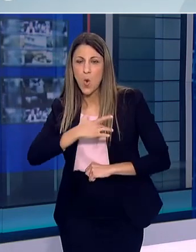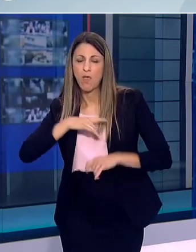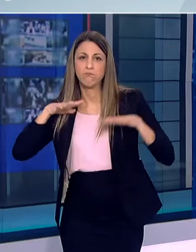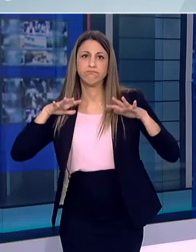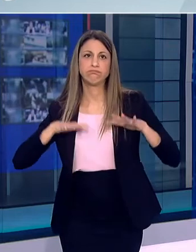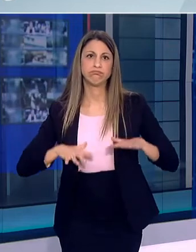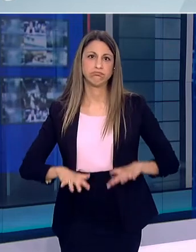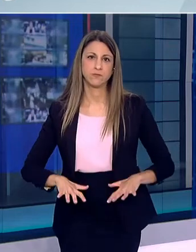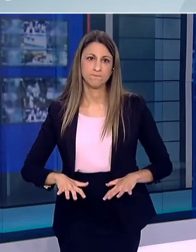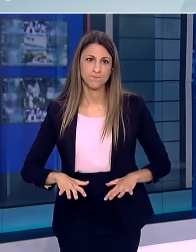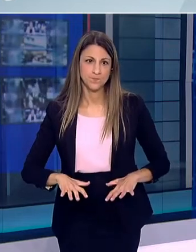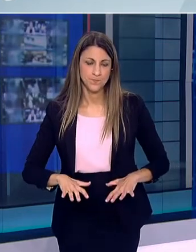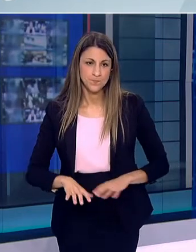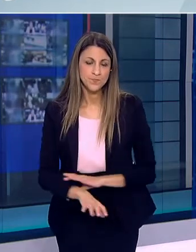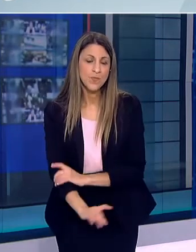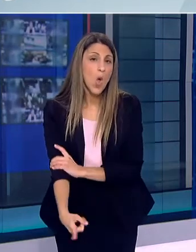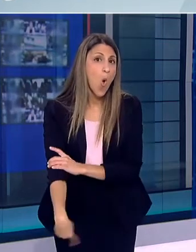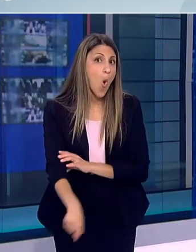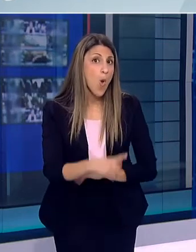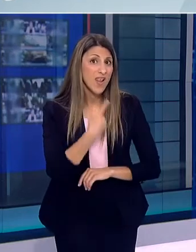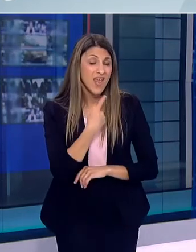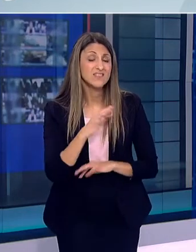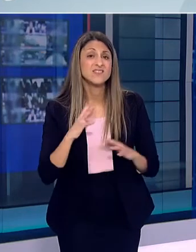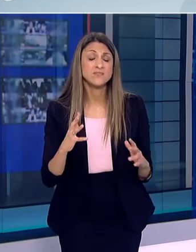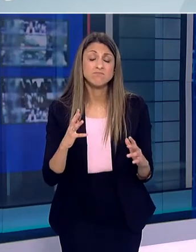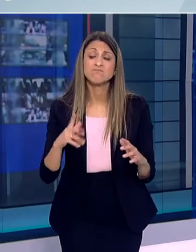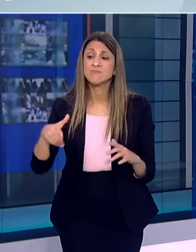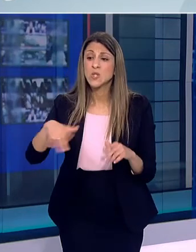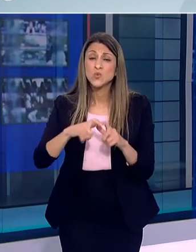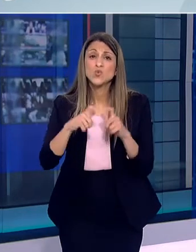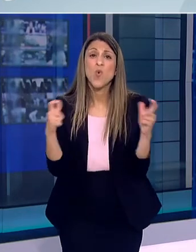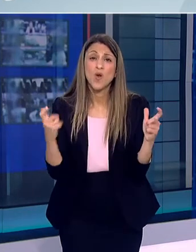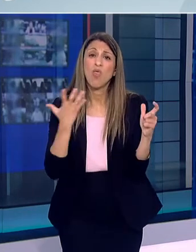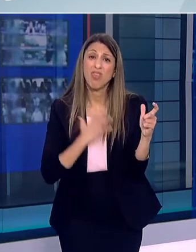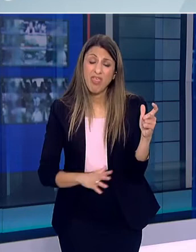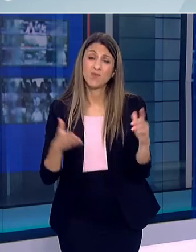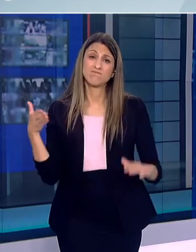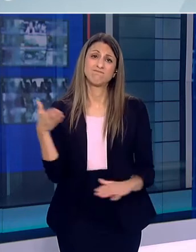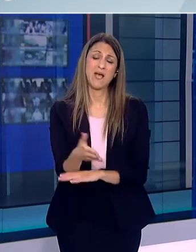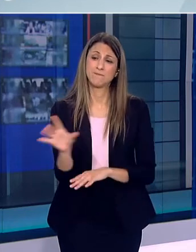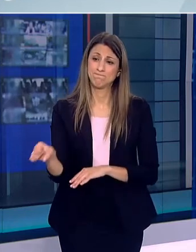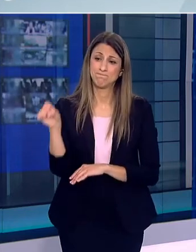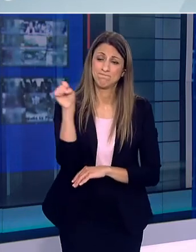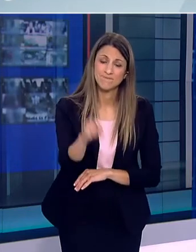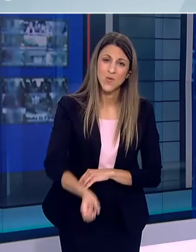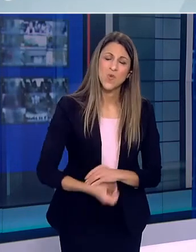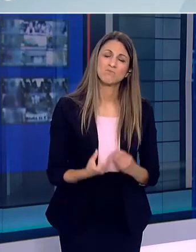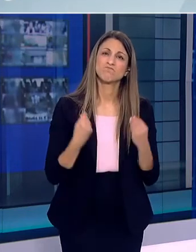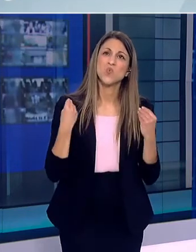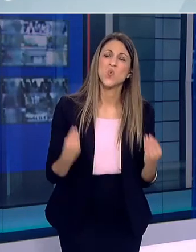Φαίνεται ότι υπάρχει μια κοινή παραδοχή Ότι για τα παιδάκια Το σχολείο είναι ο ιδανικός χώρος να είναι Και